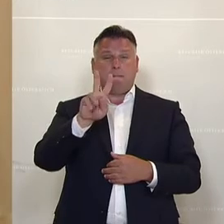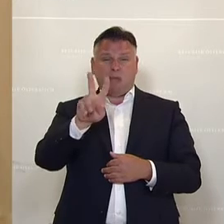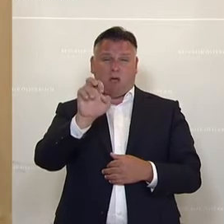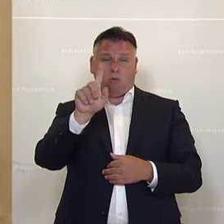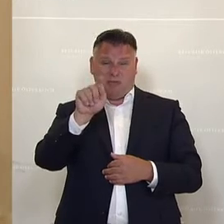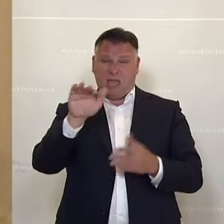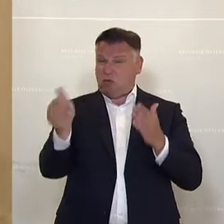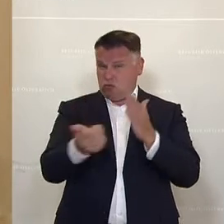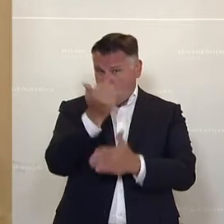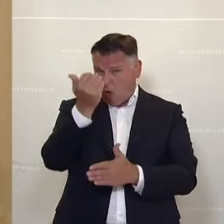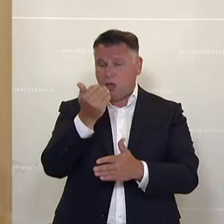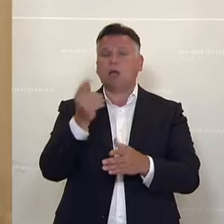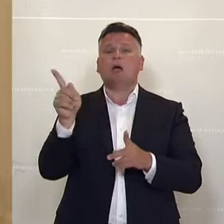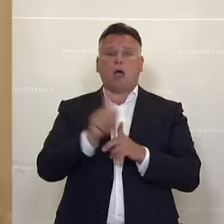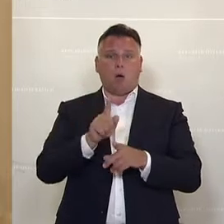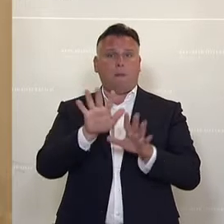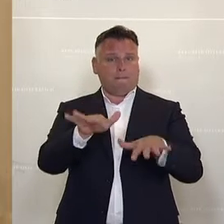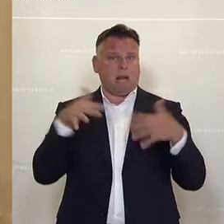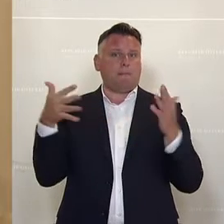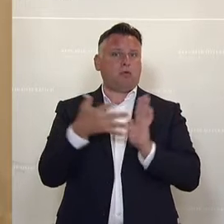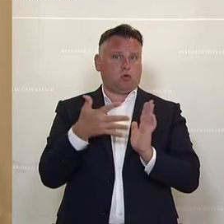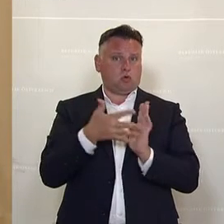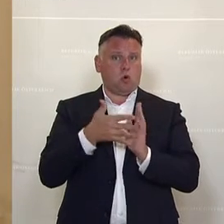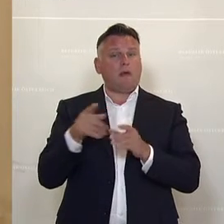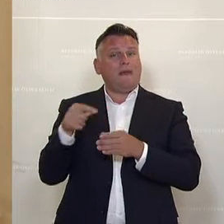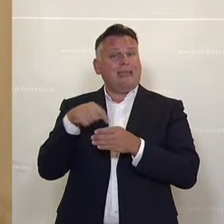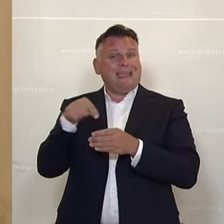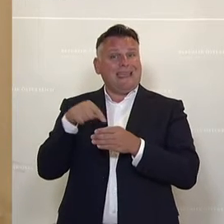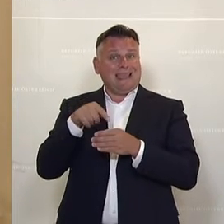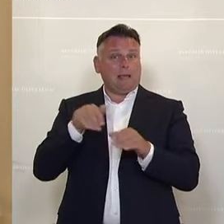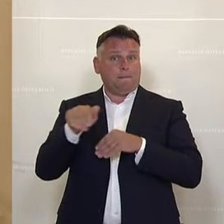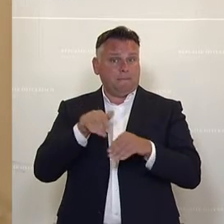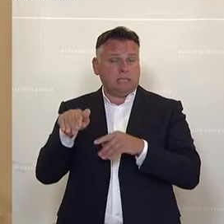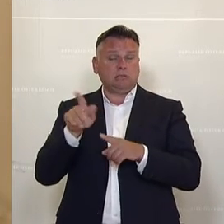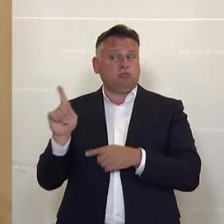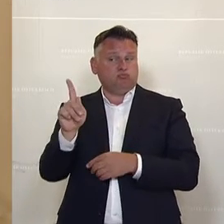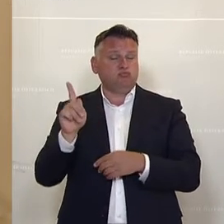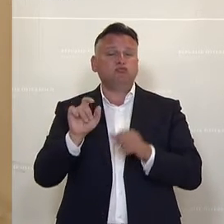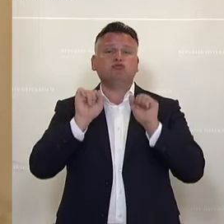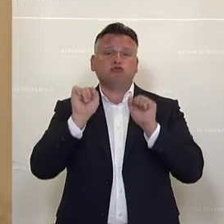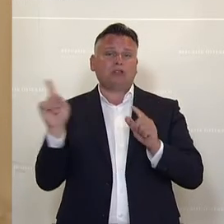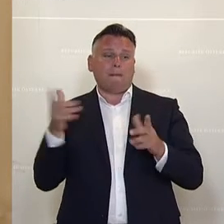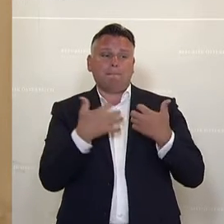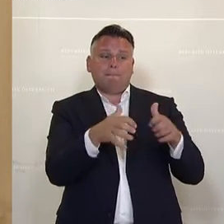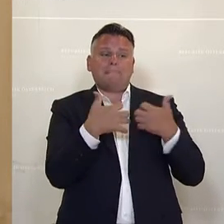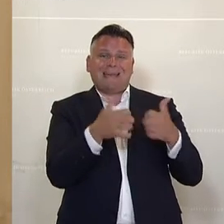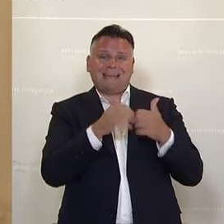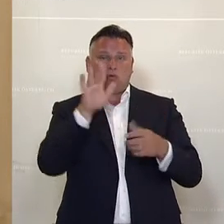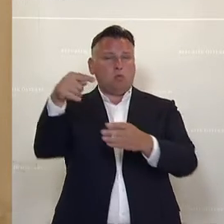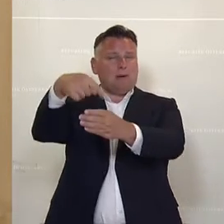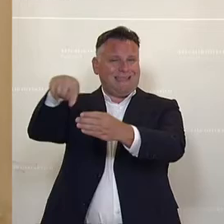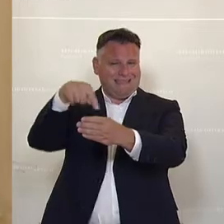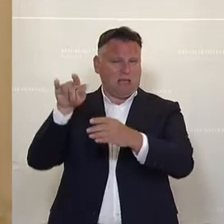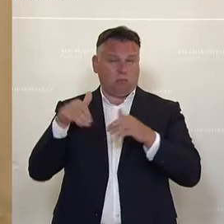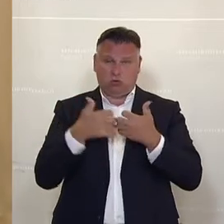parlamentarischen Kontrolle. Zugleich muss der Innenminister eine ständige Berichtspflicht über das aktuelle Lagebild abgeben.